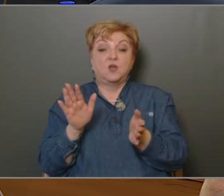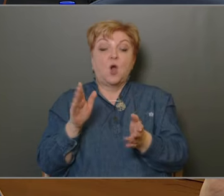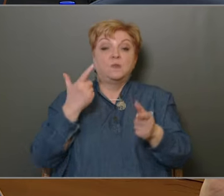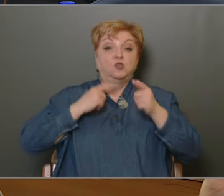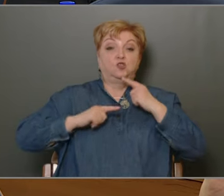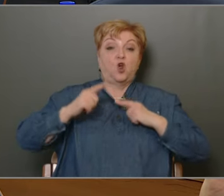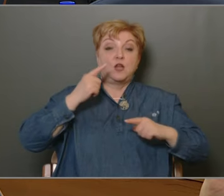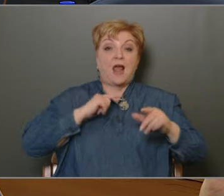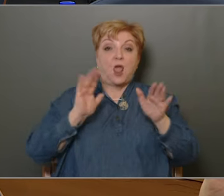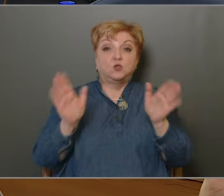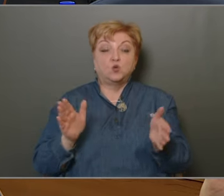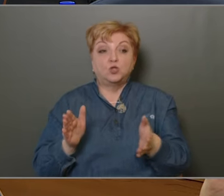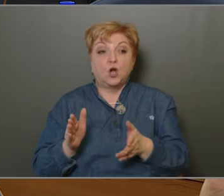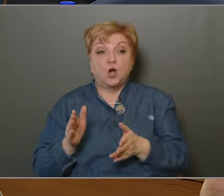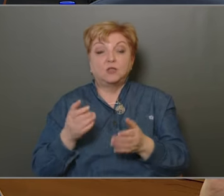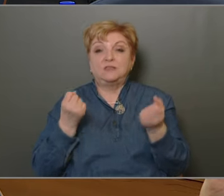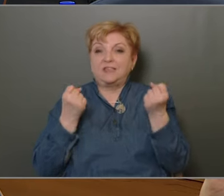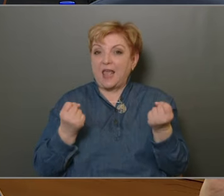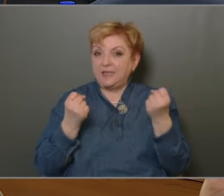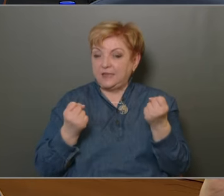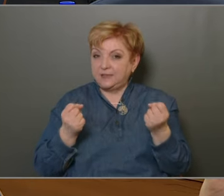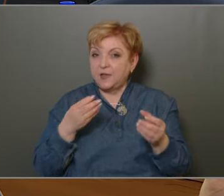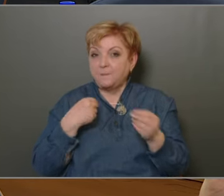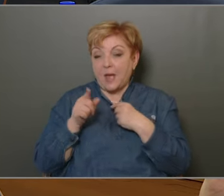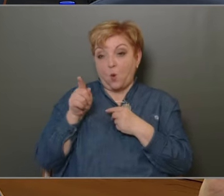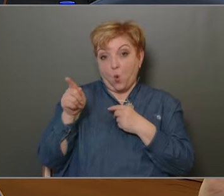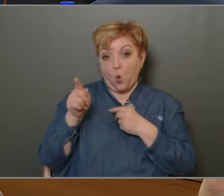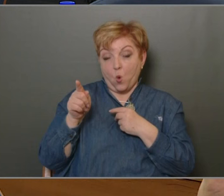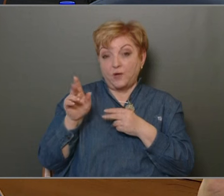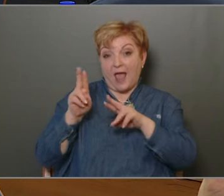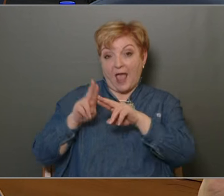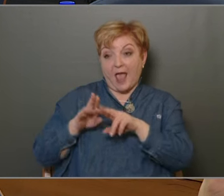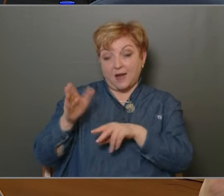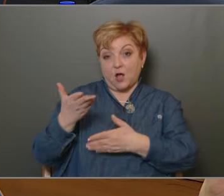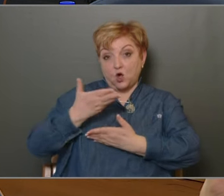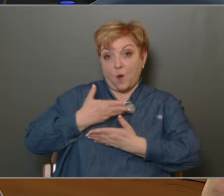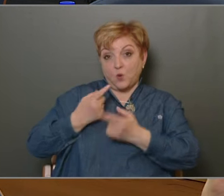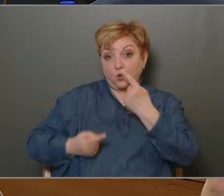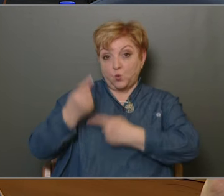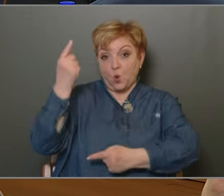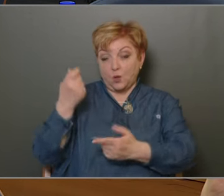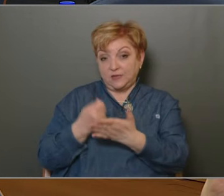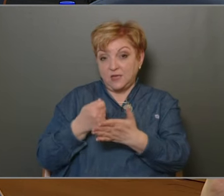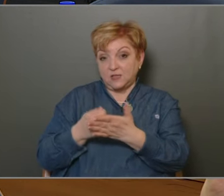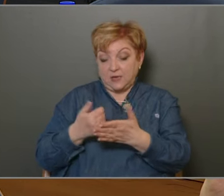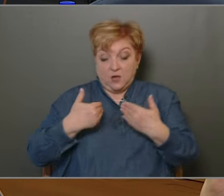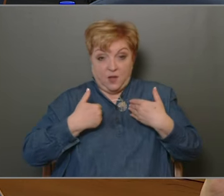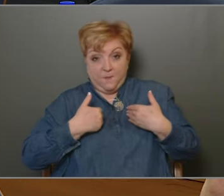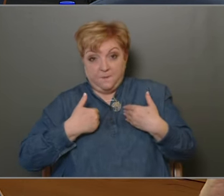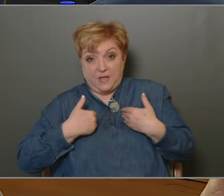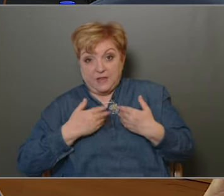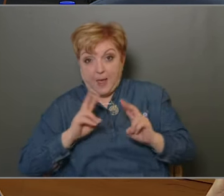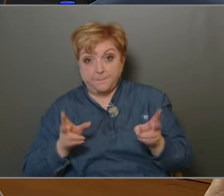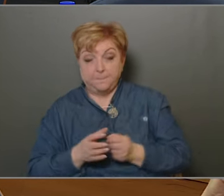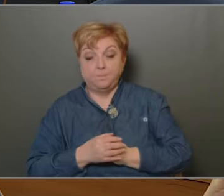ami sajnálatosan rendkívül nehéz, miután ők erre kapnak külön díjazást, mi viszont